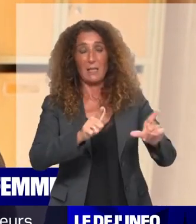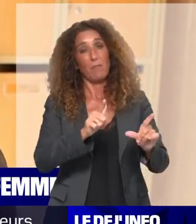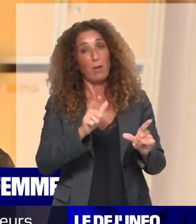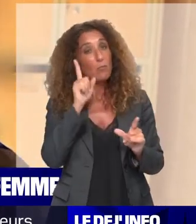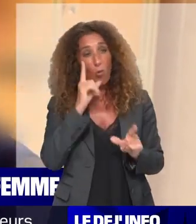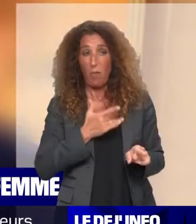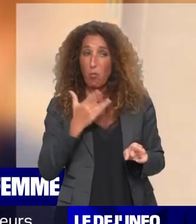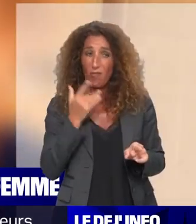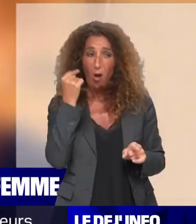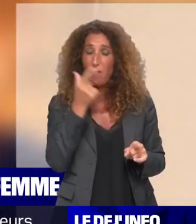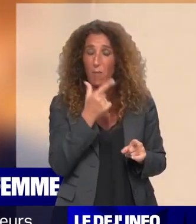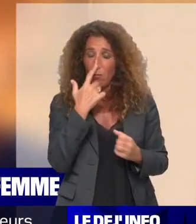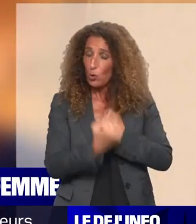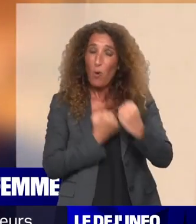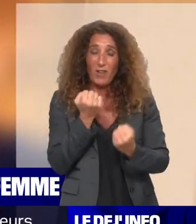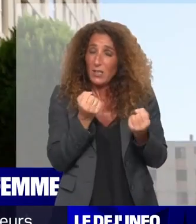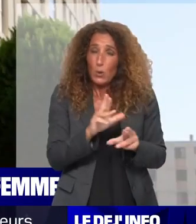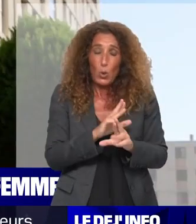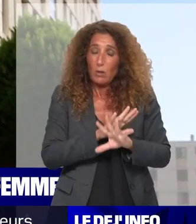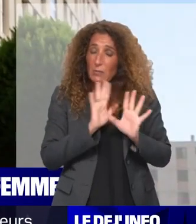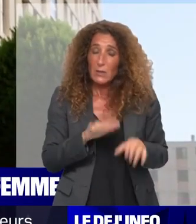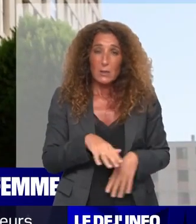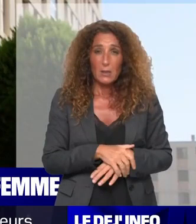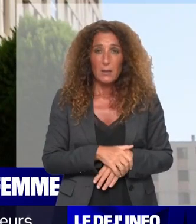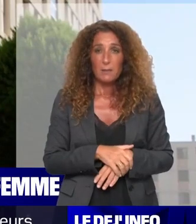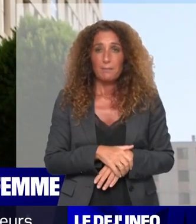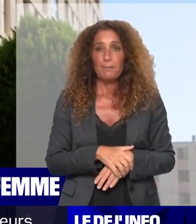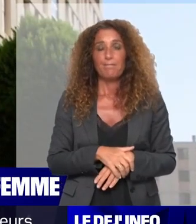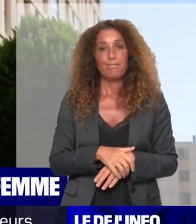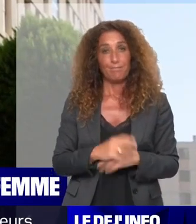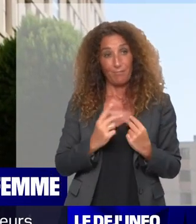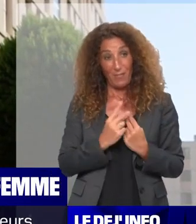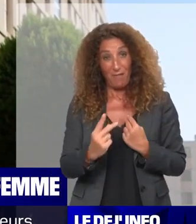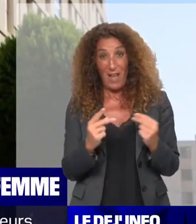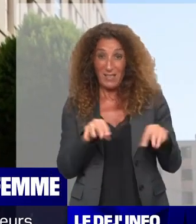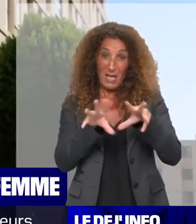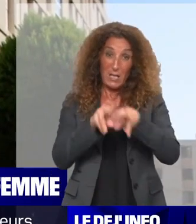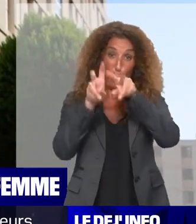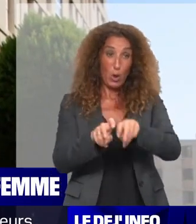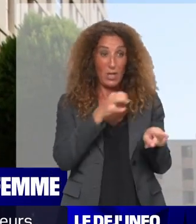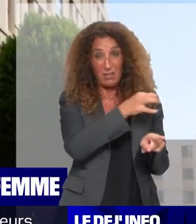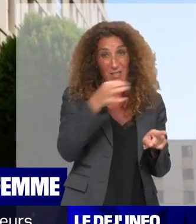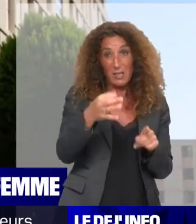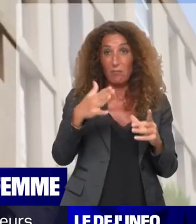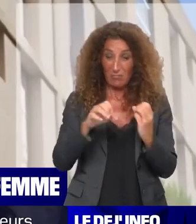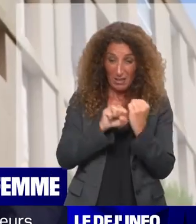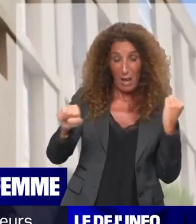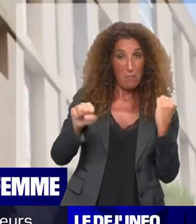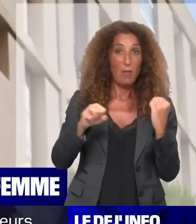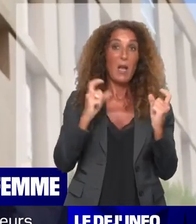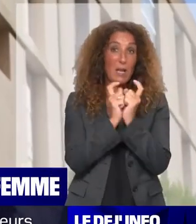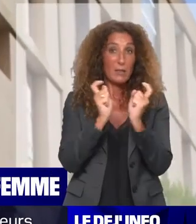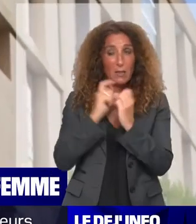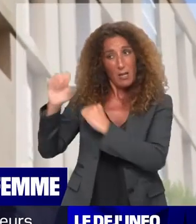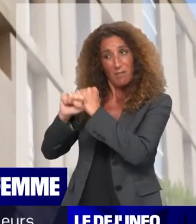Parce que le pauvre homme, il doit souffrir énormément. Devant les enquêteurs, l'homme a expliqué qu'il a étranglé sa femme avec un câble électrique. Mise en examen